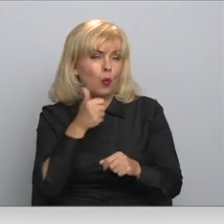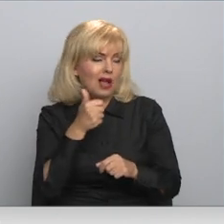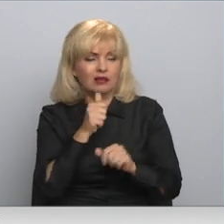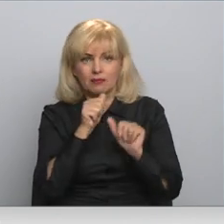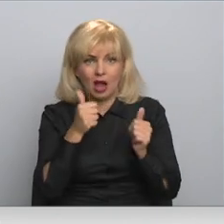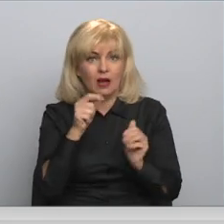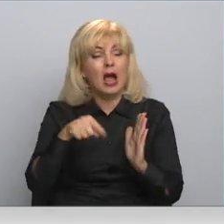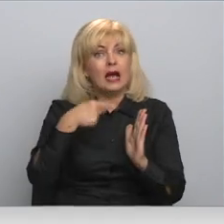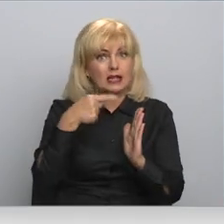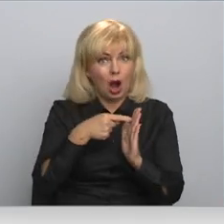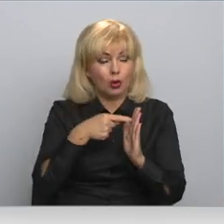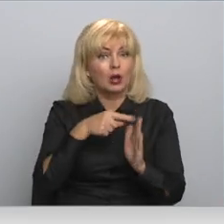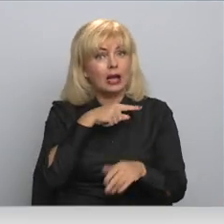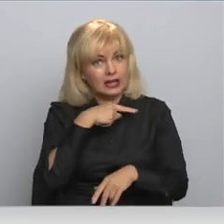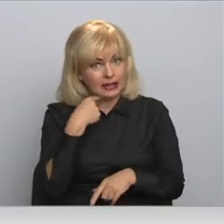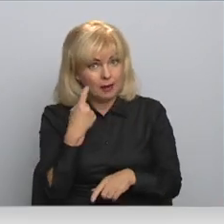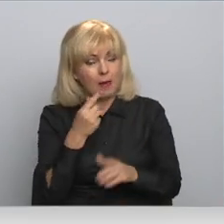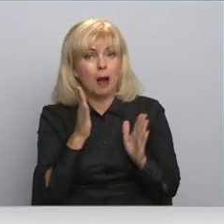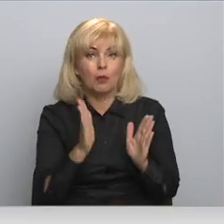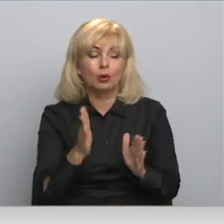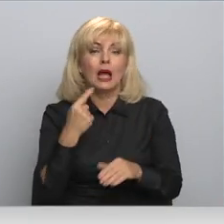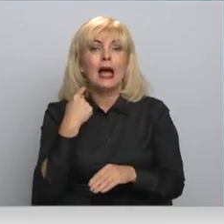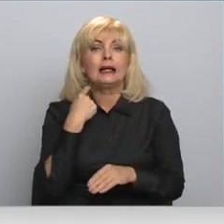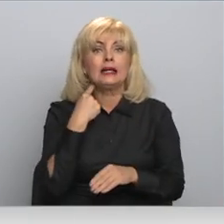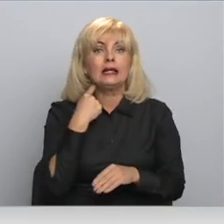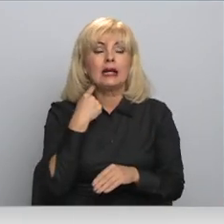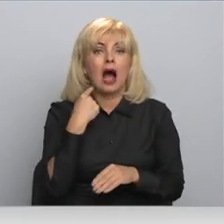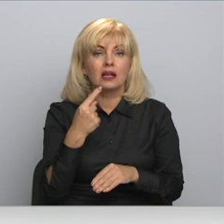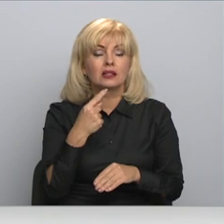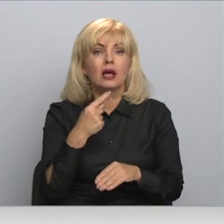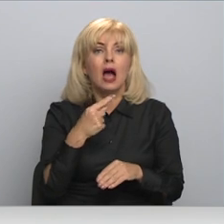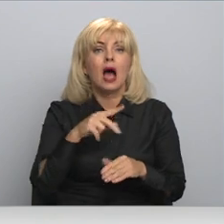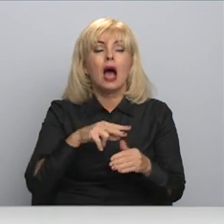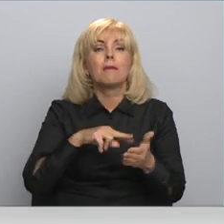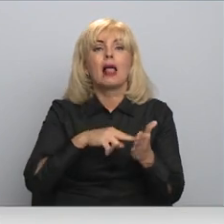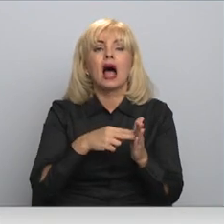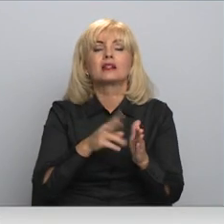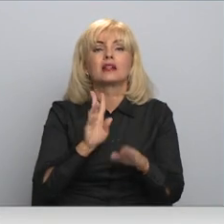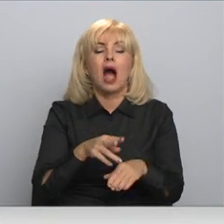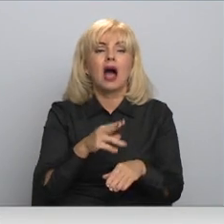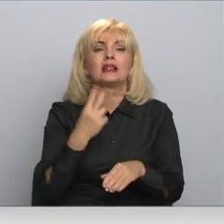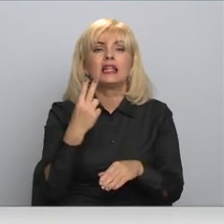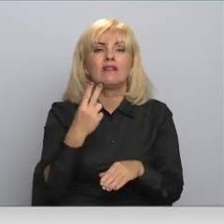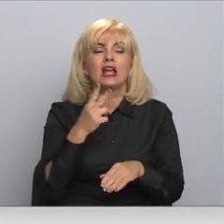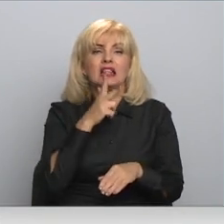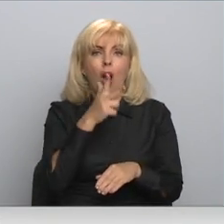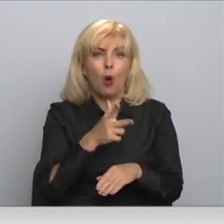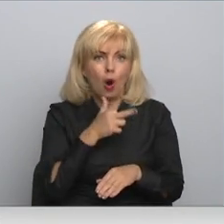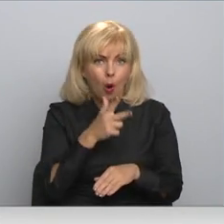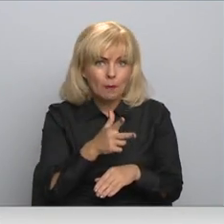vai mēs gribam, lai būtu Rīgas scenārijas divi Daugavpilī, un